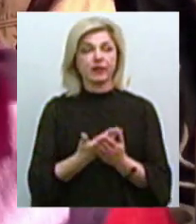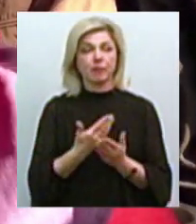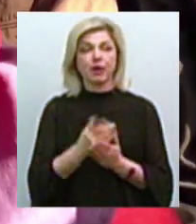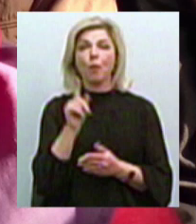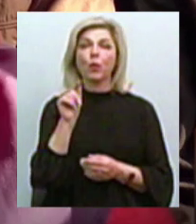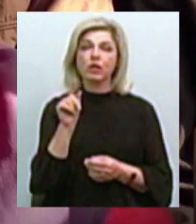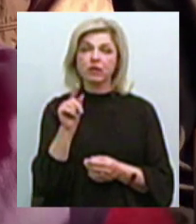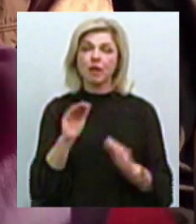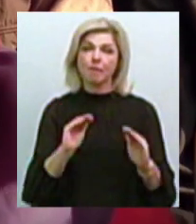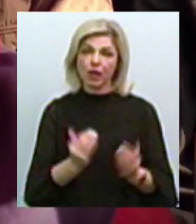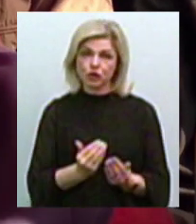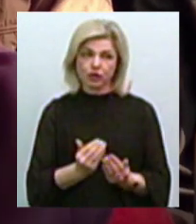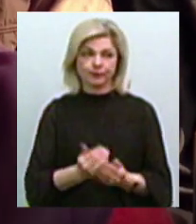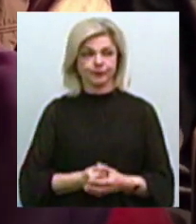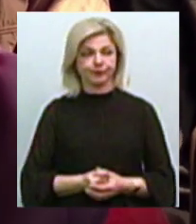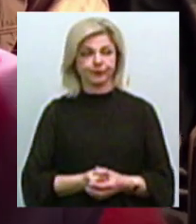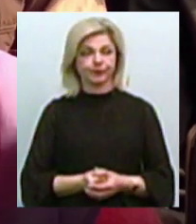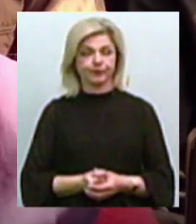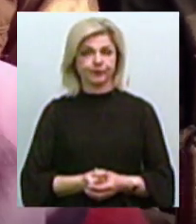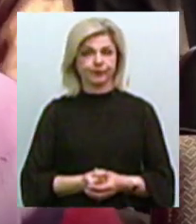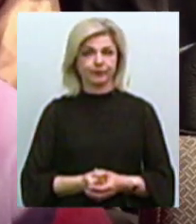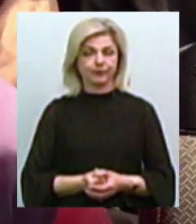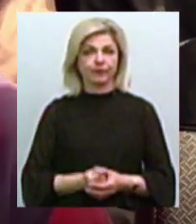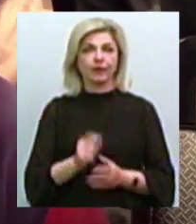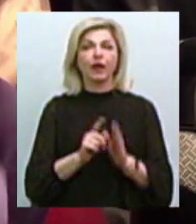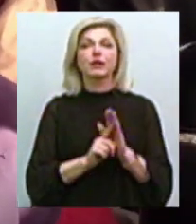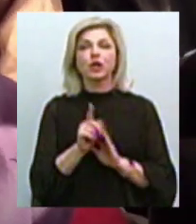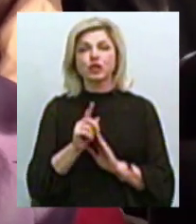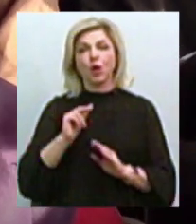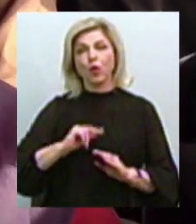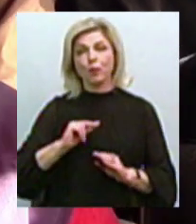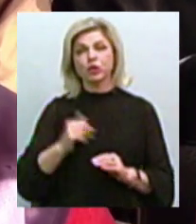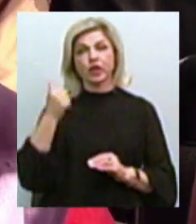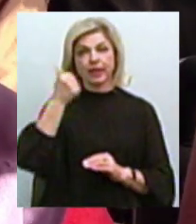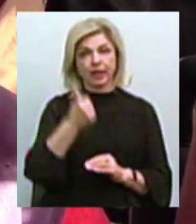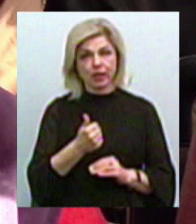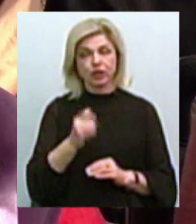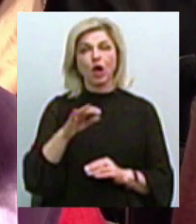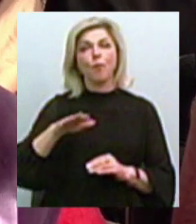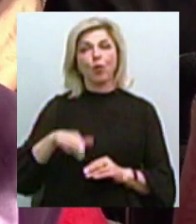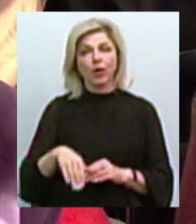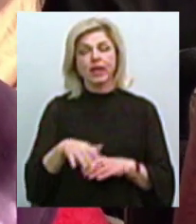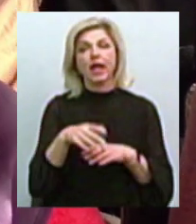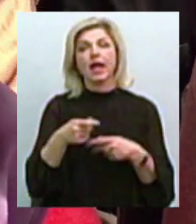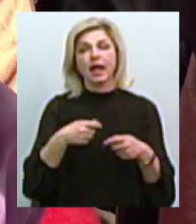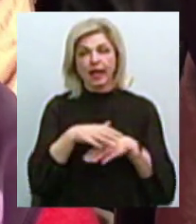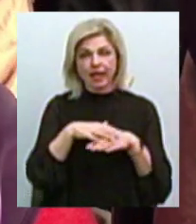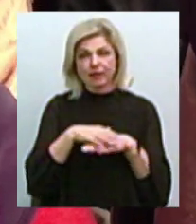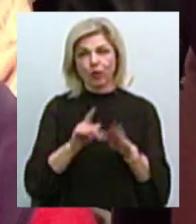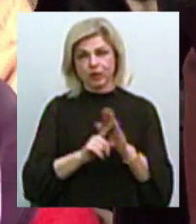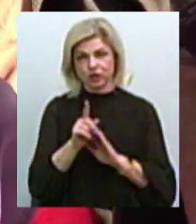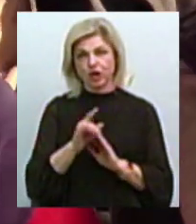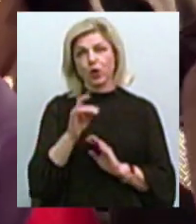менше. По понеділках менше. Починається робочий тиждень, і потім ринки починаються. То